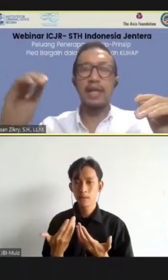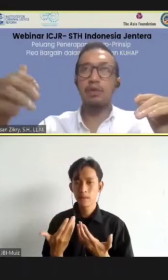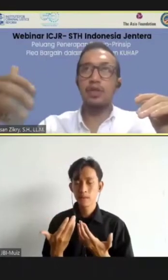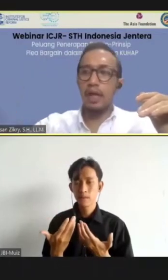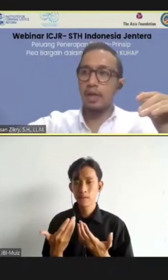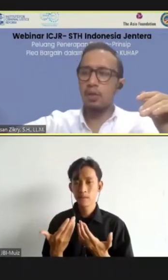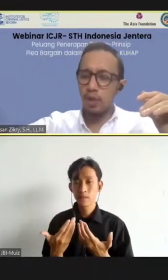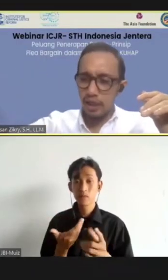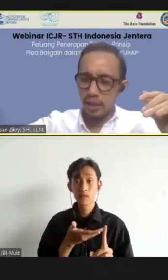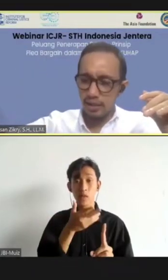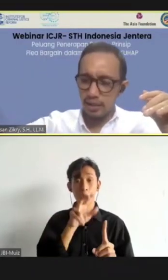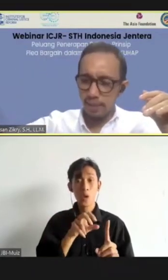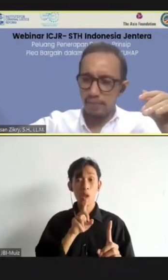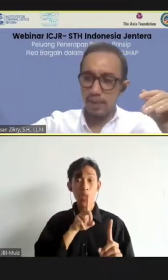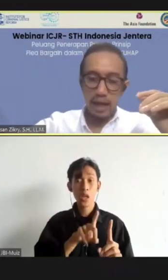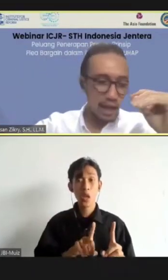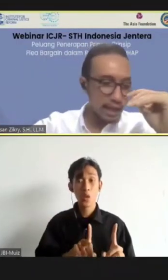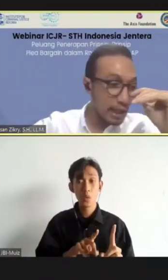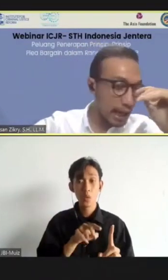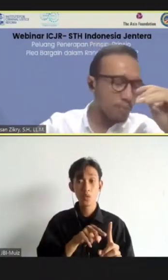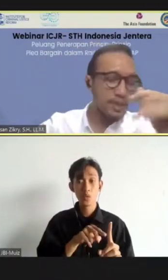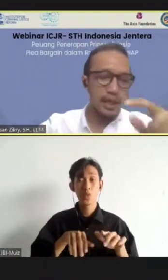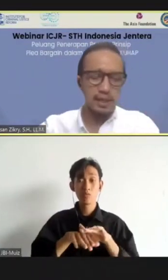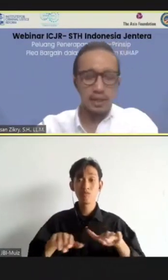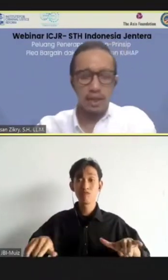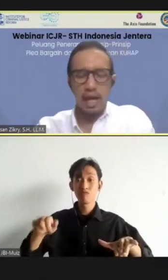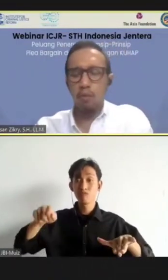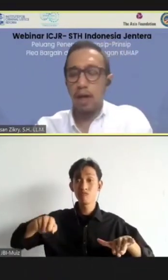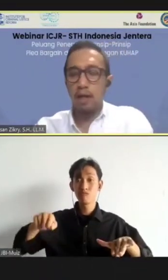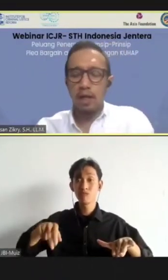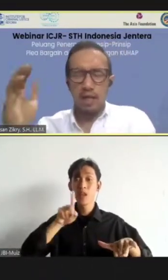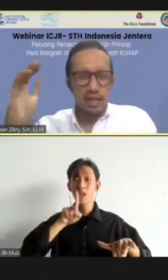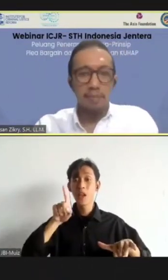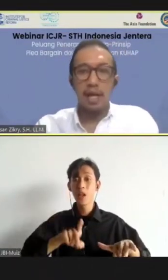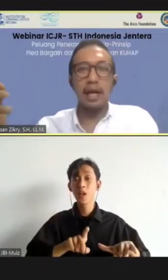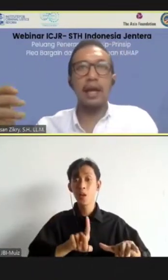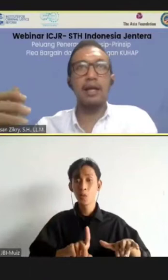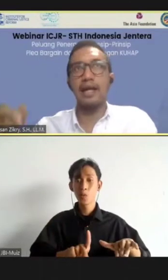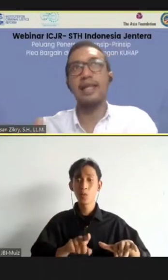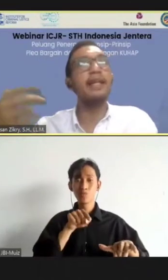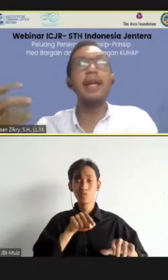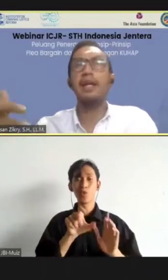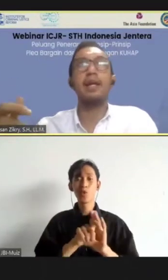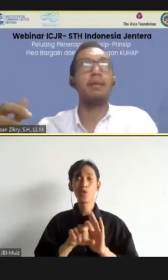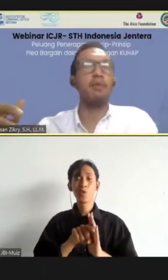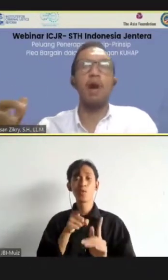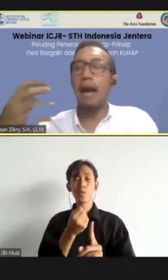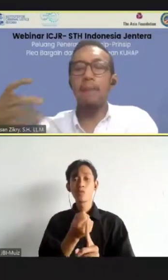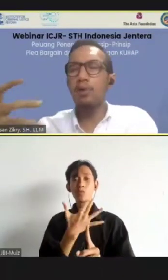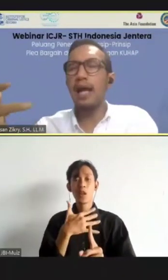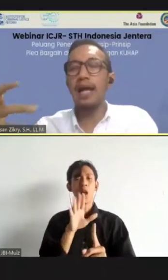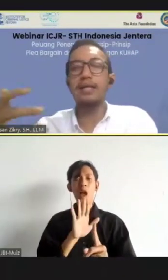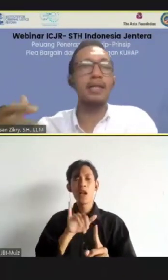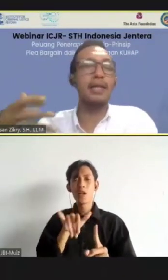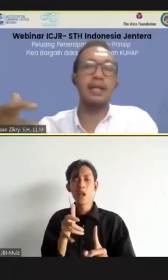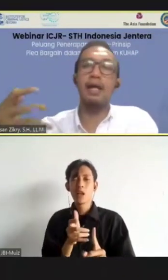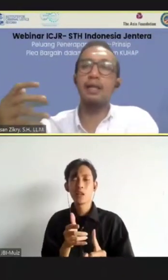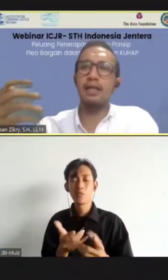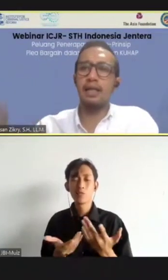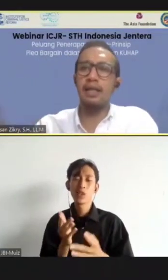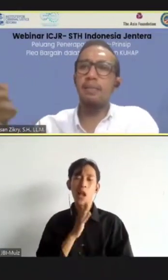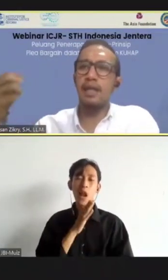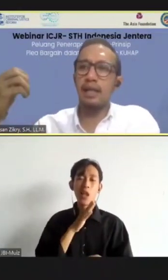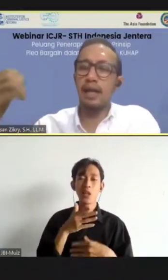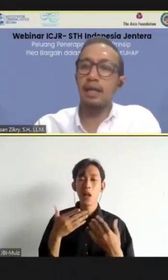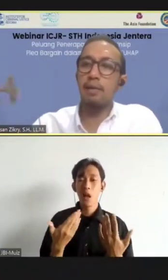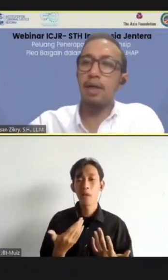dia harus ditanya dulu di depan persidangan, dan kalau misalnya si terdakwa, dia bilang kayak, nggak jadi deh. Apapun alasannya dia,